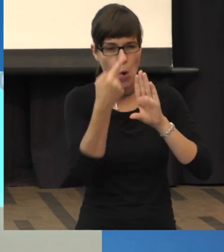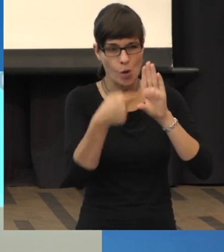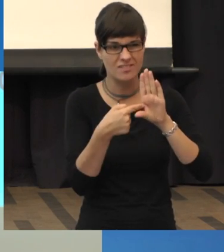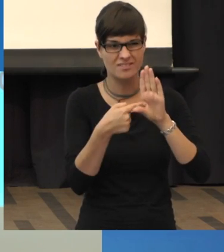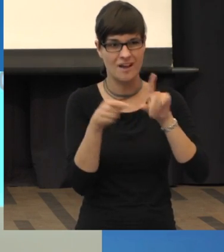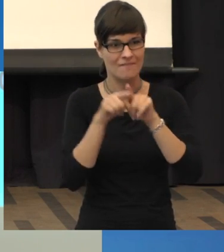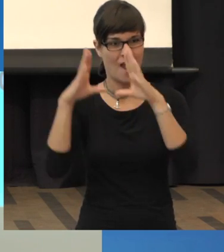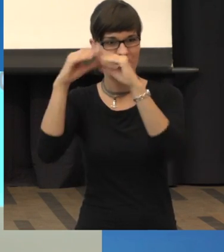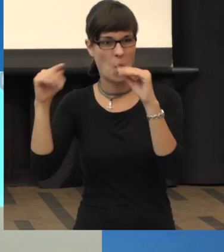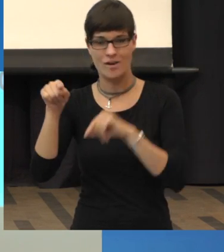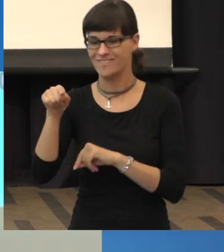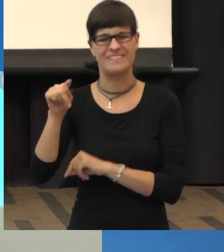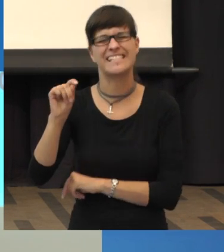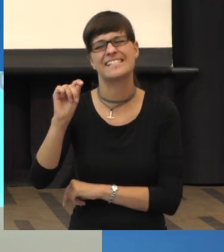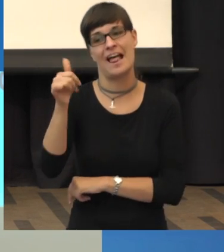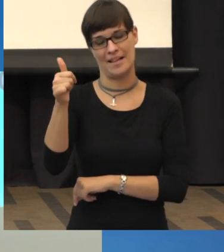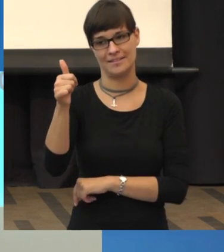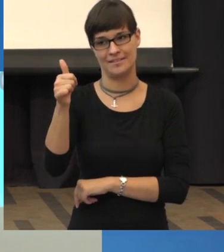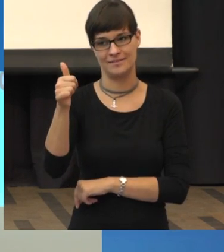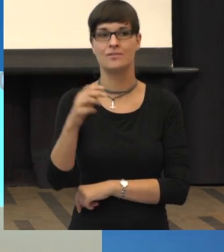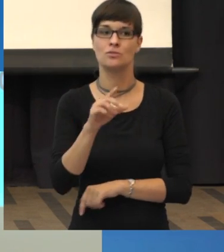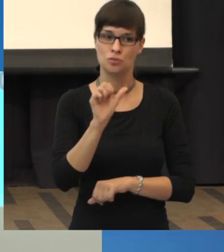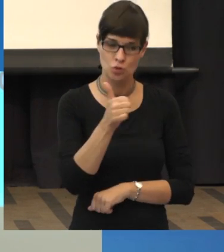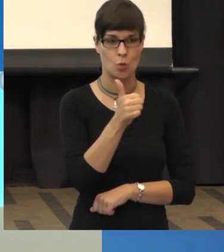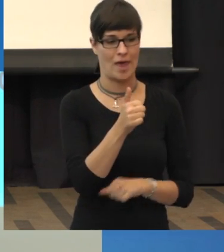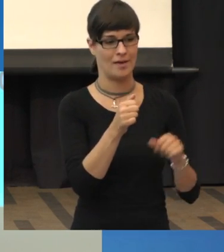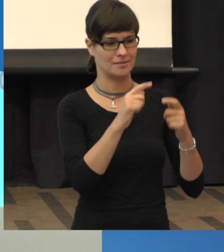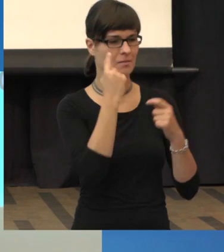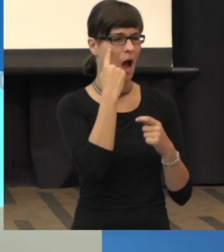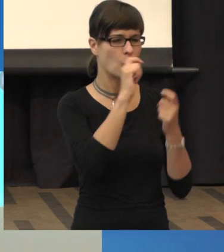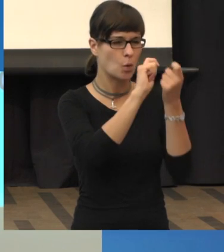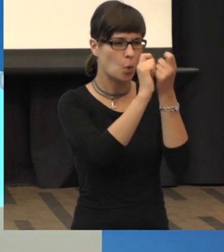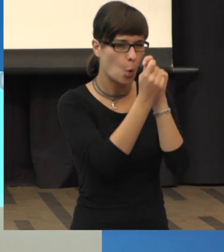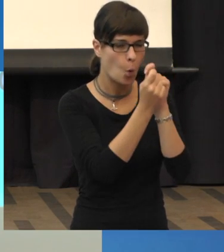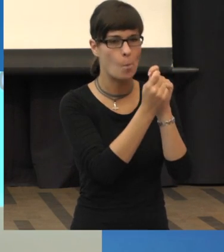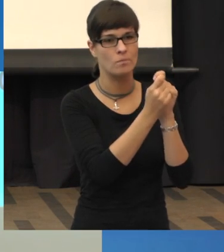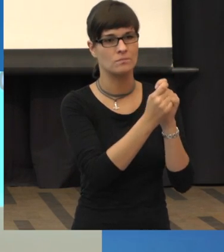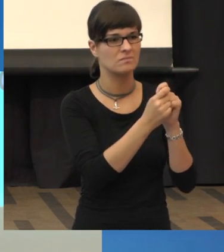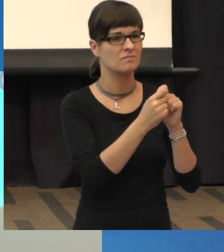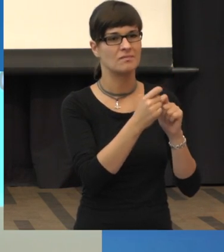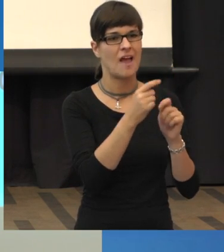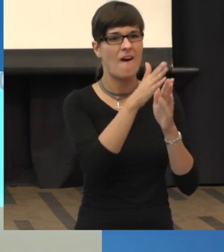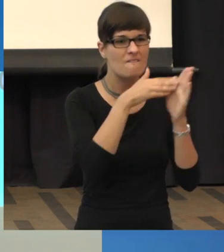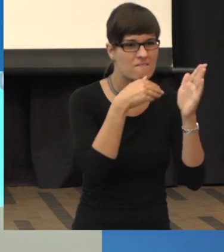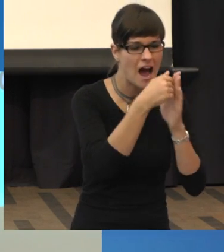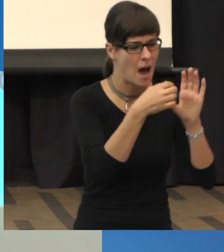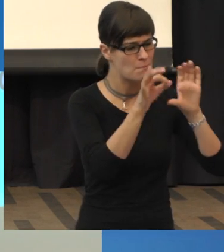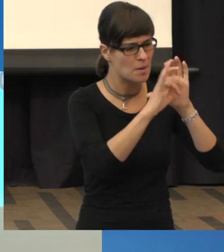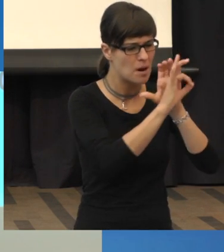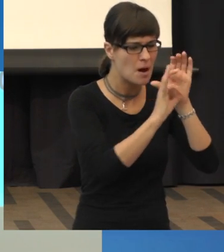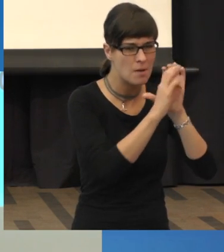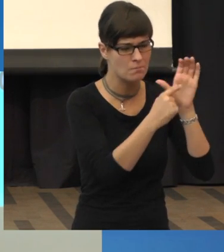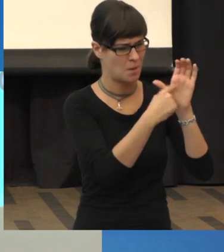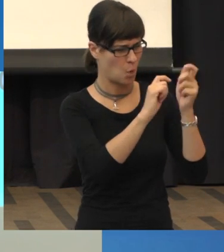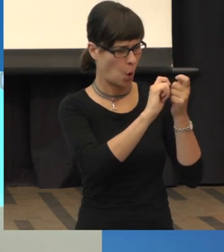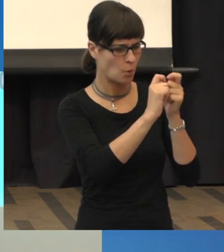Das heißt, man sieht bestimmte Veränderungen. Er nannte schon Drusen. Da gibt es medizinische Bezeichnungen. Das Pigmentepithel ist eine Schicht in der